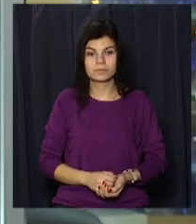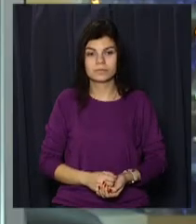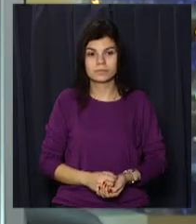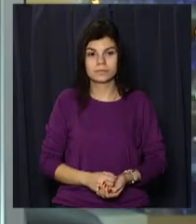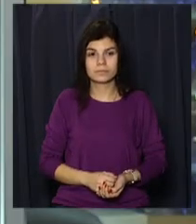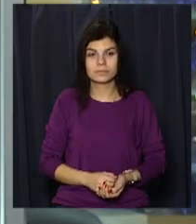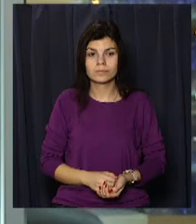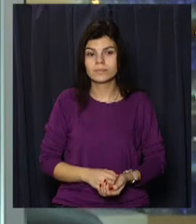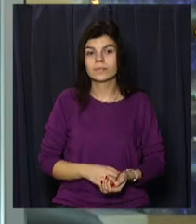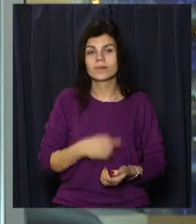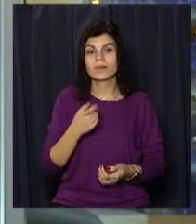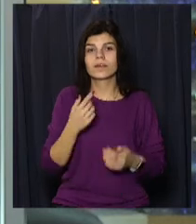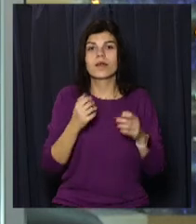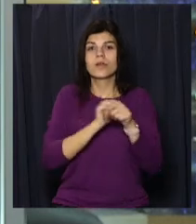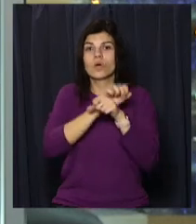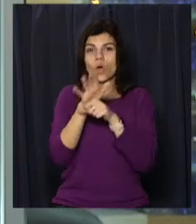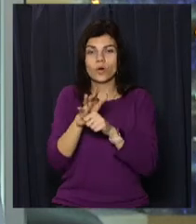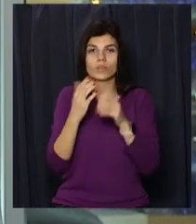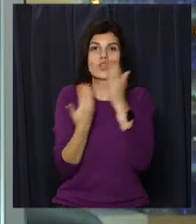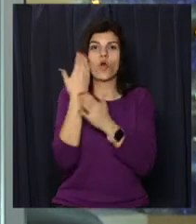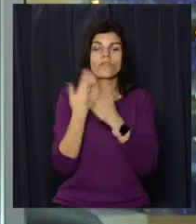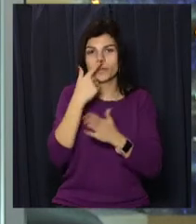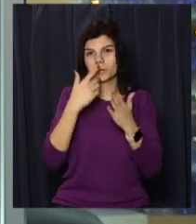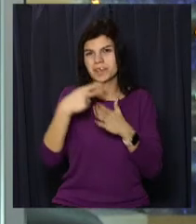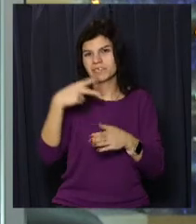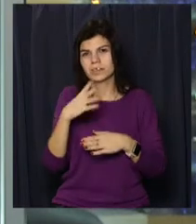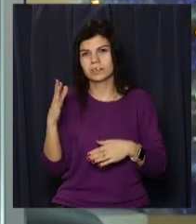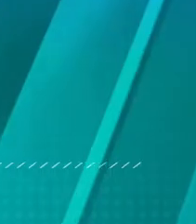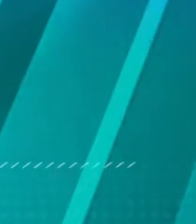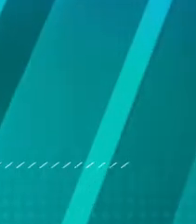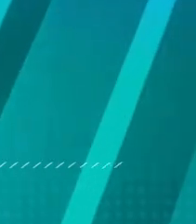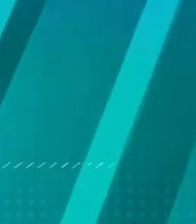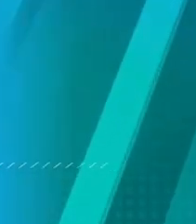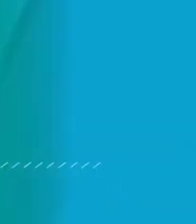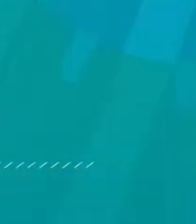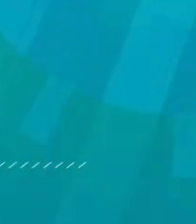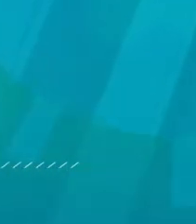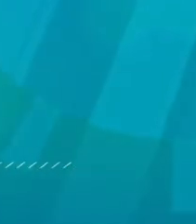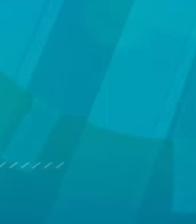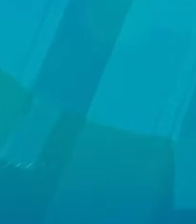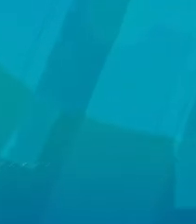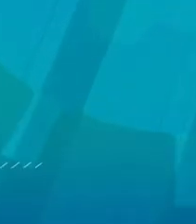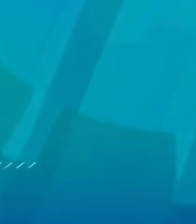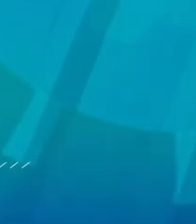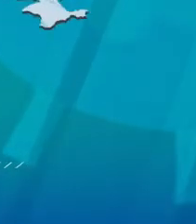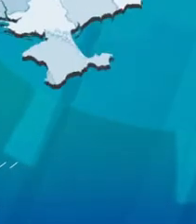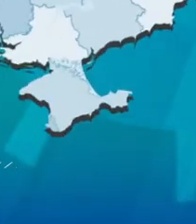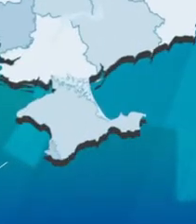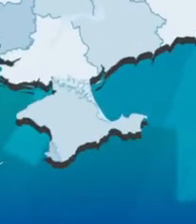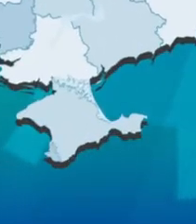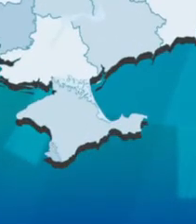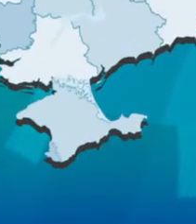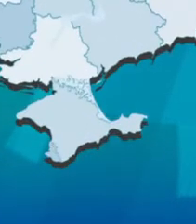Понад 2 тисячі нових ковід-хворих в Україні за минулу добу. 134 померли від ускладнень. Майже 5 тисяч